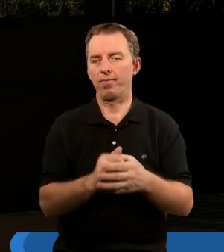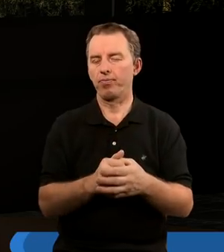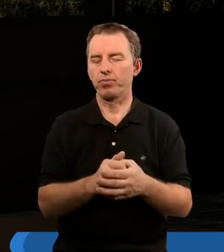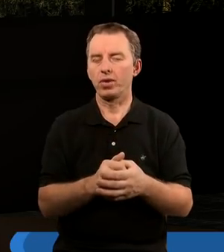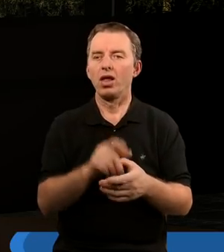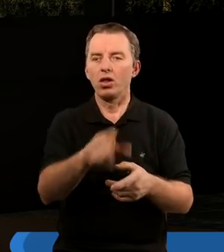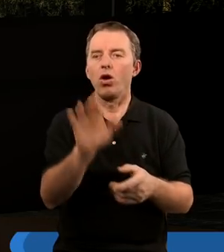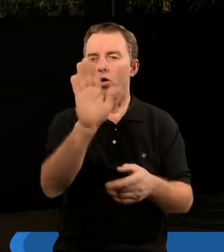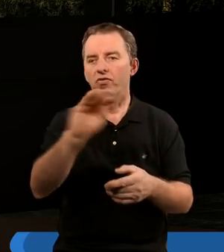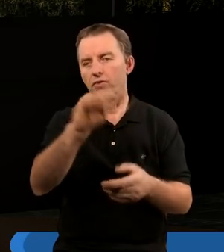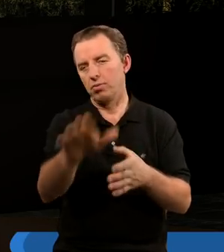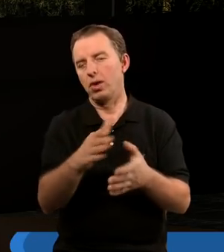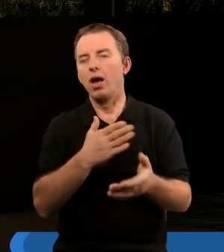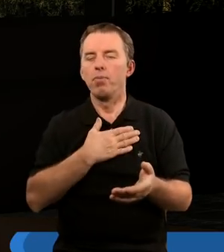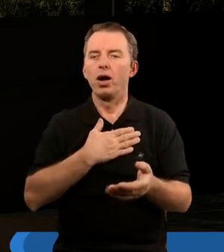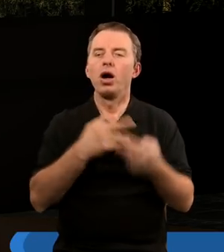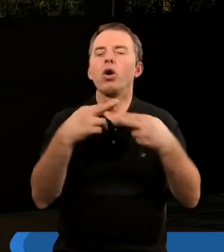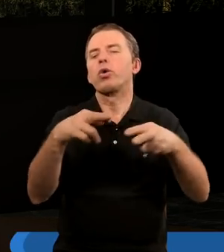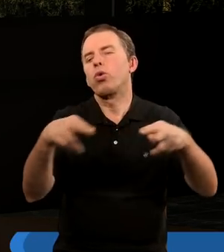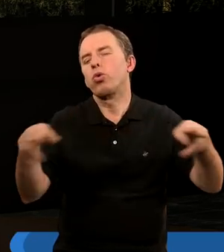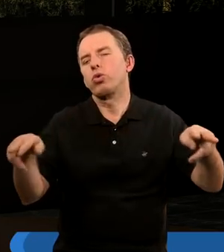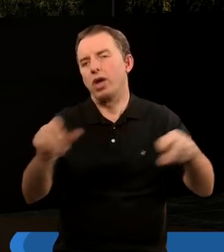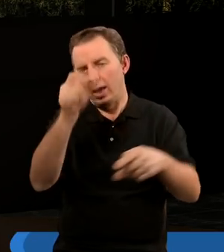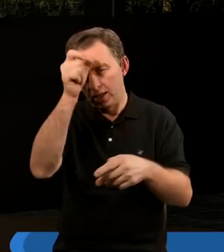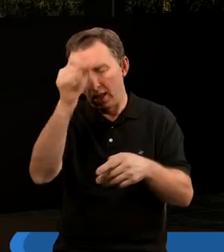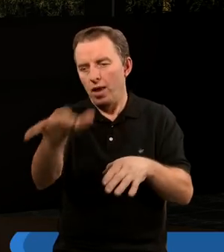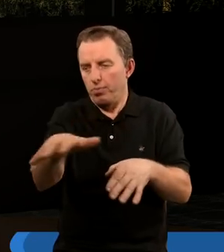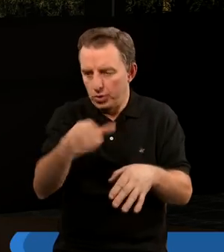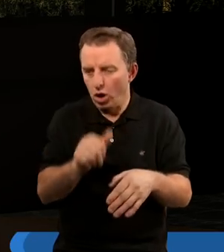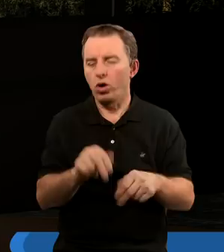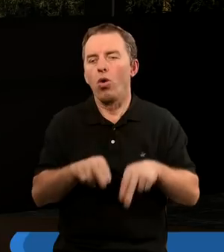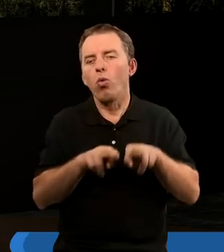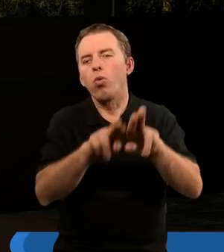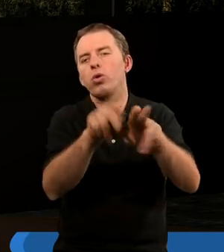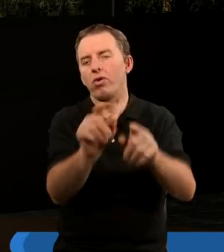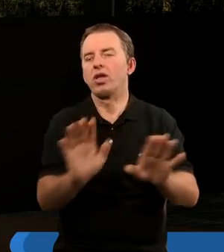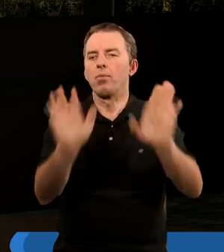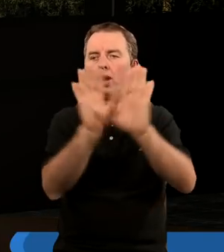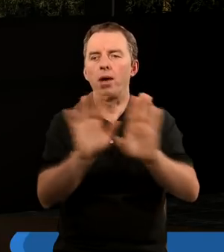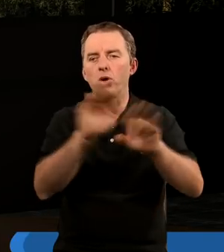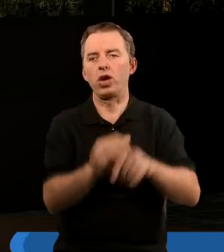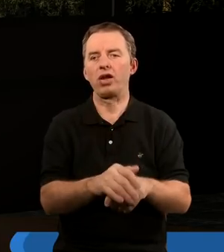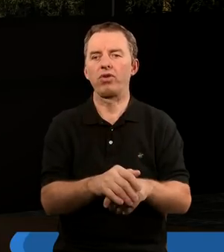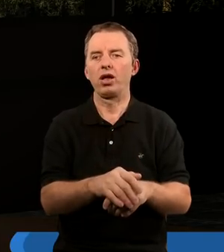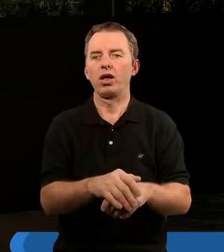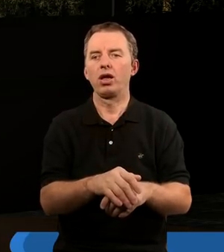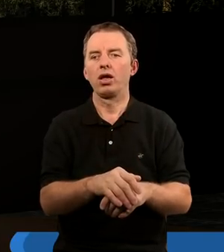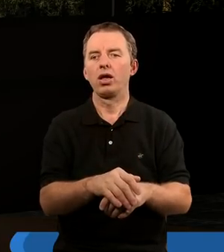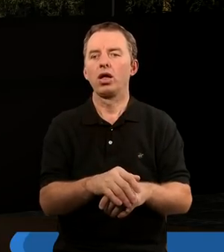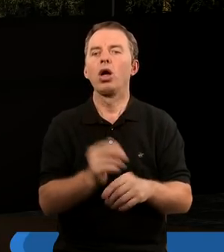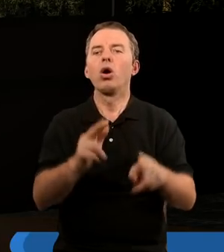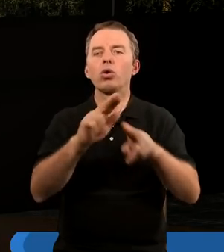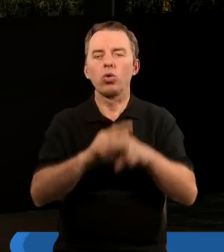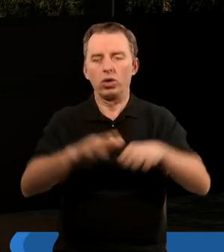Co więcej, tam różne istoty biorą udział w tym nabożeństwie. więc tych,